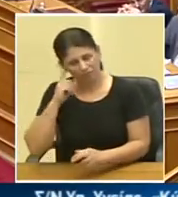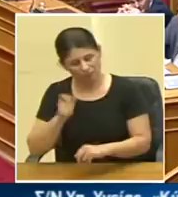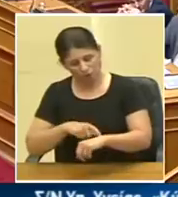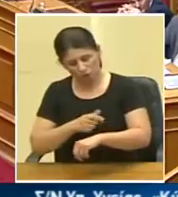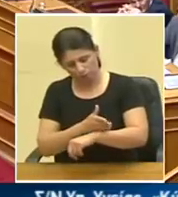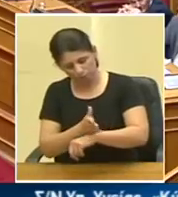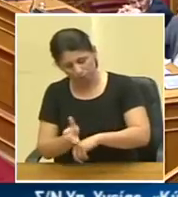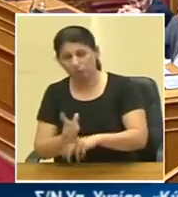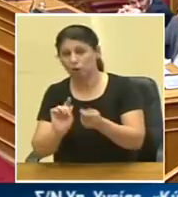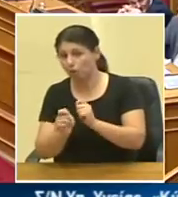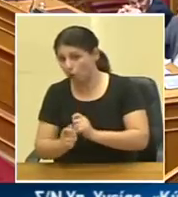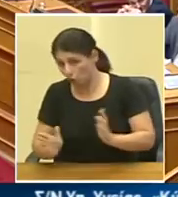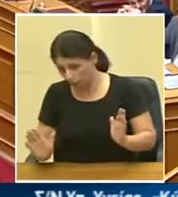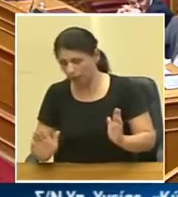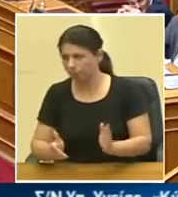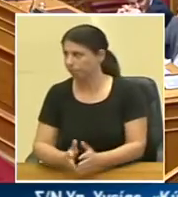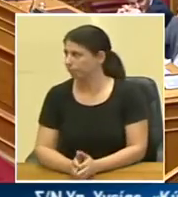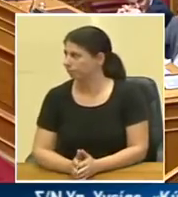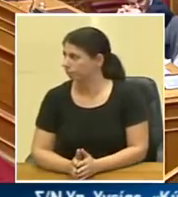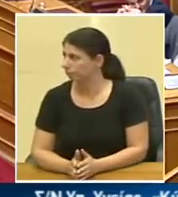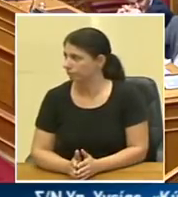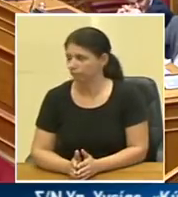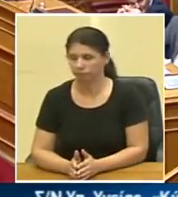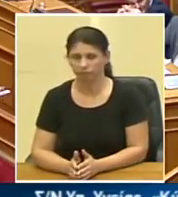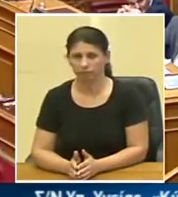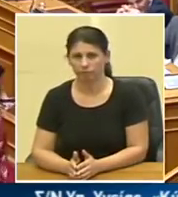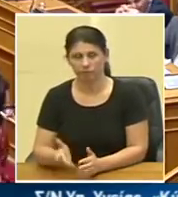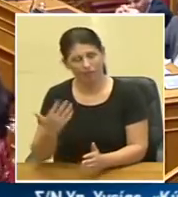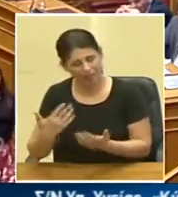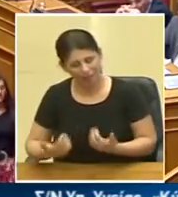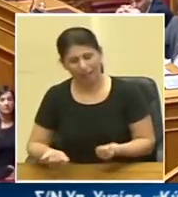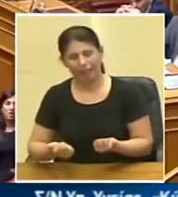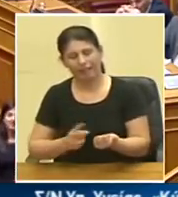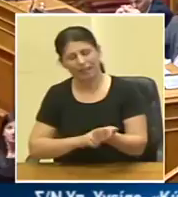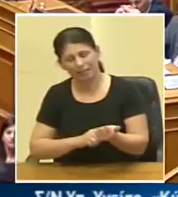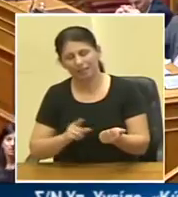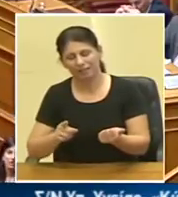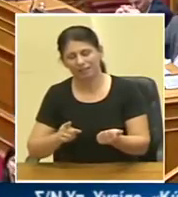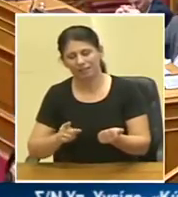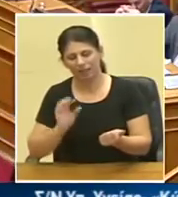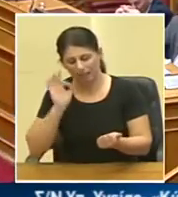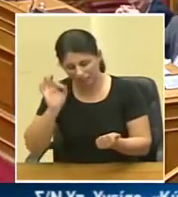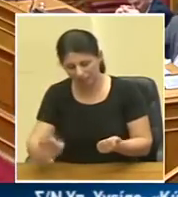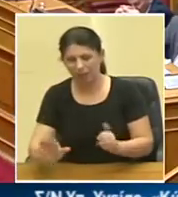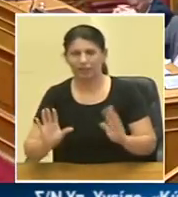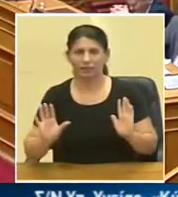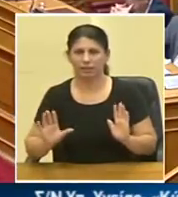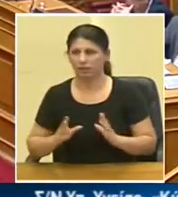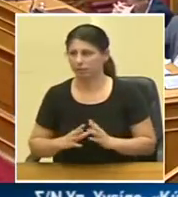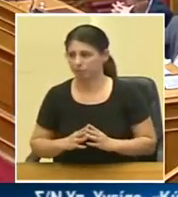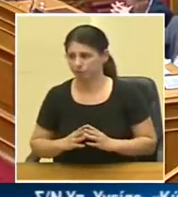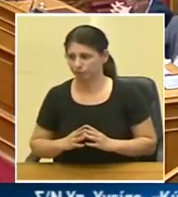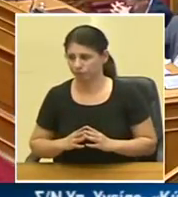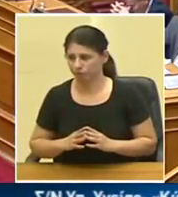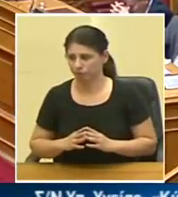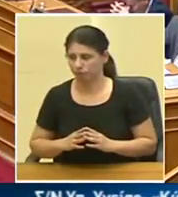πάμε στην τροπολογία το καταλαβαίνω έχει ένα χαρακτήριο κάποιο απολογισμό καταληκτικής συνεδρίασης καταληκτικής διότι